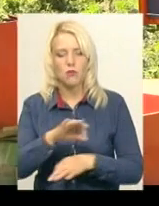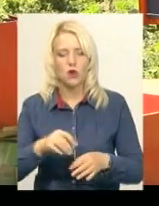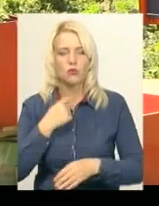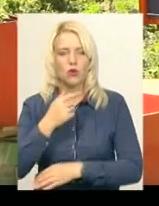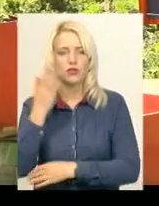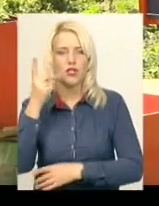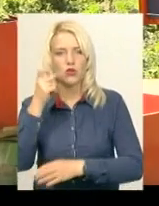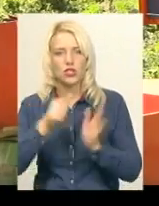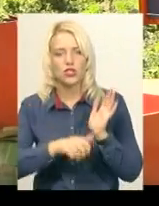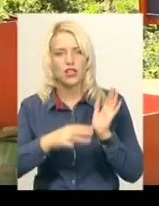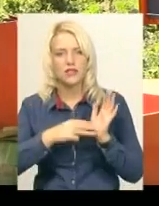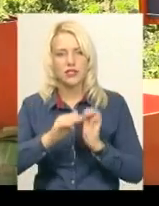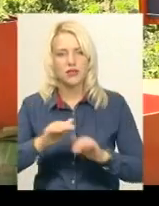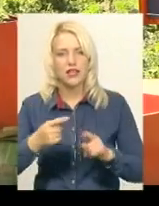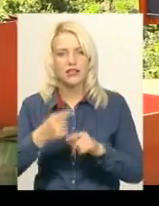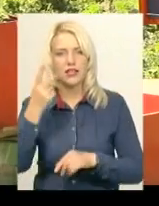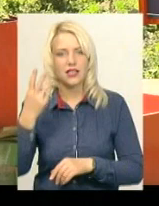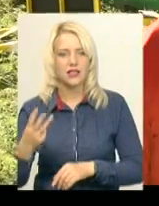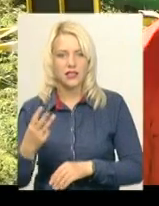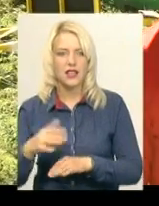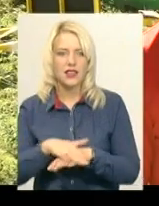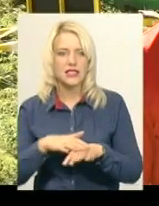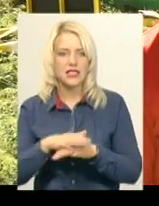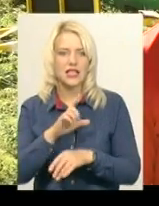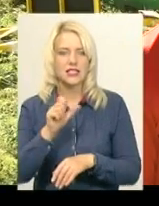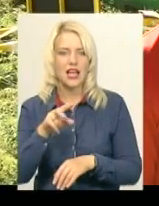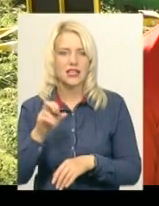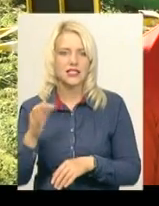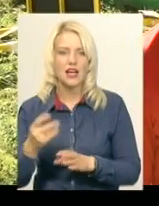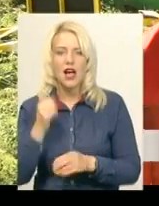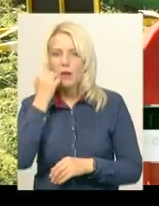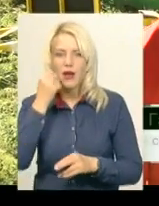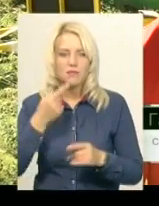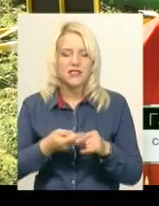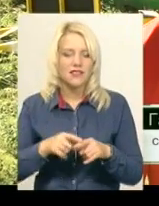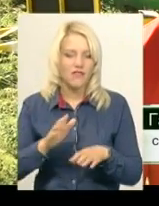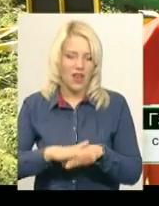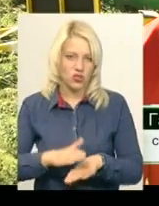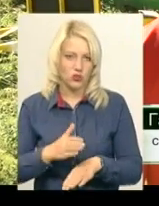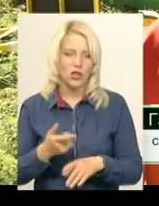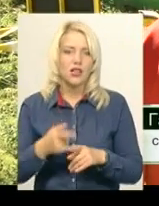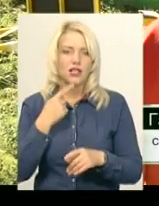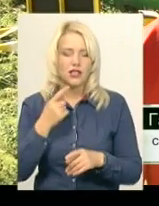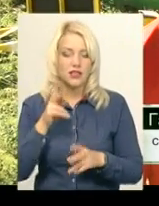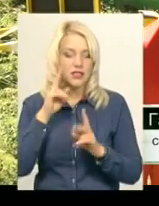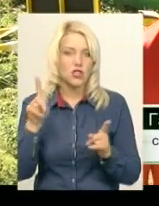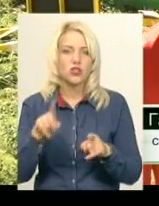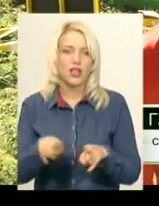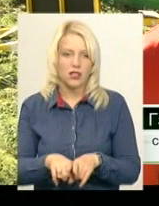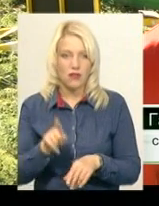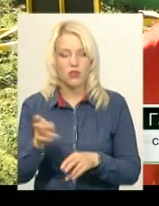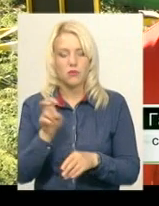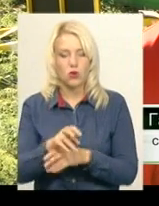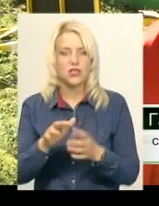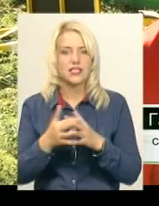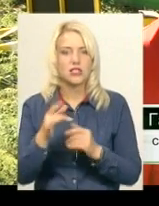168 людей. Це третина населення Залістів. Бабці важко це, вона не знає, що це таке. Тому вони приходили до нас в сільську